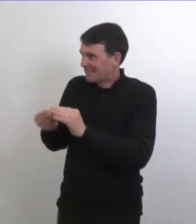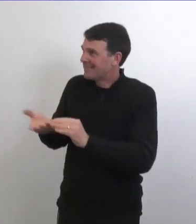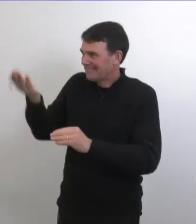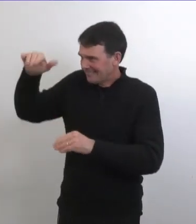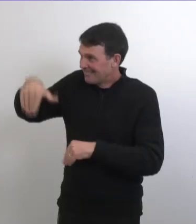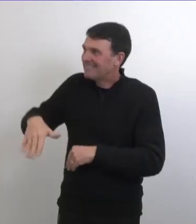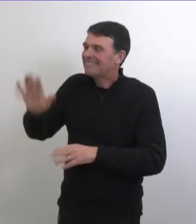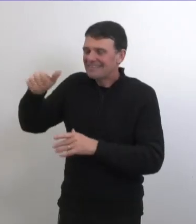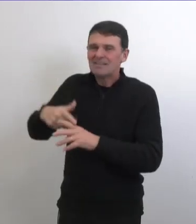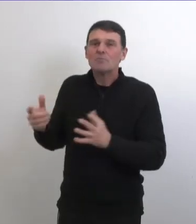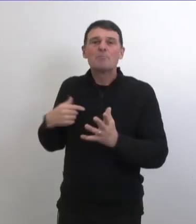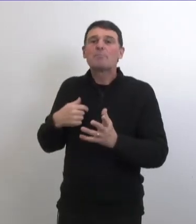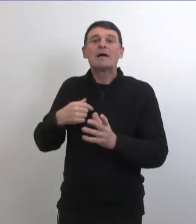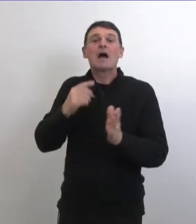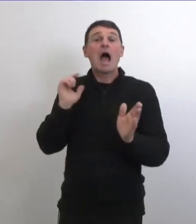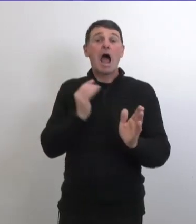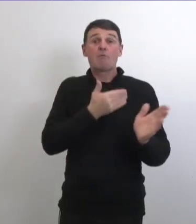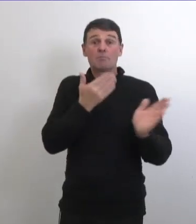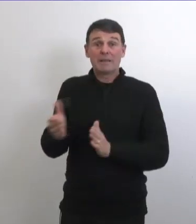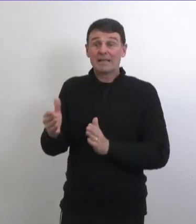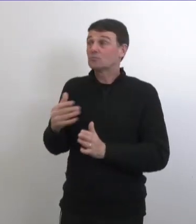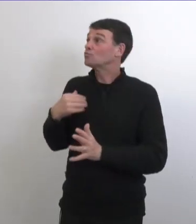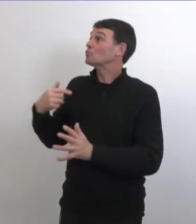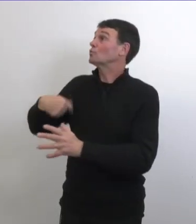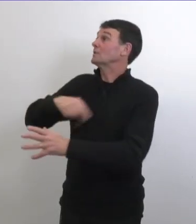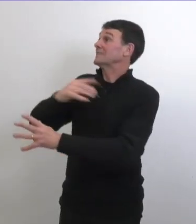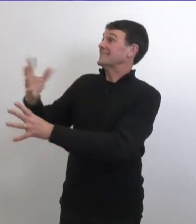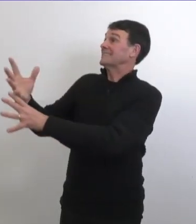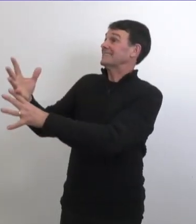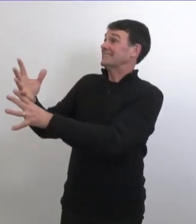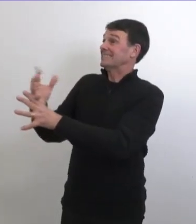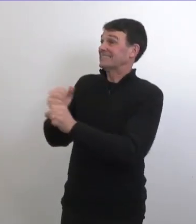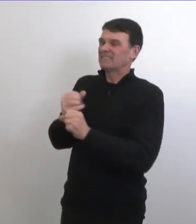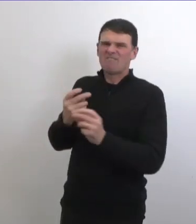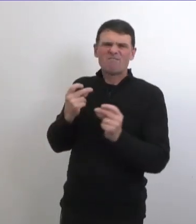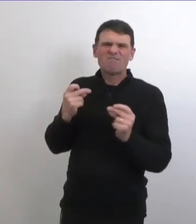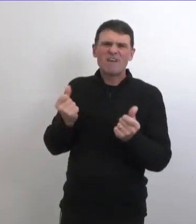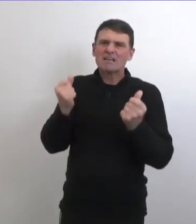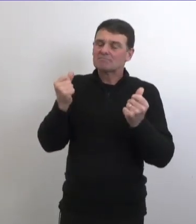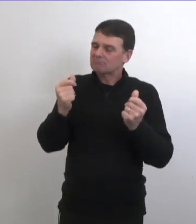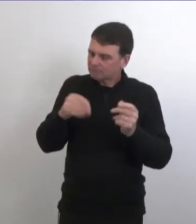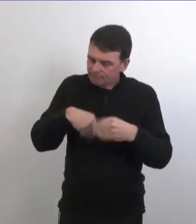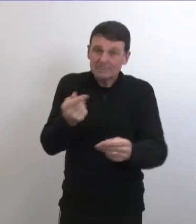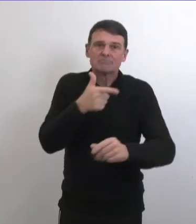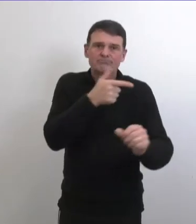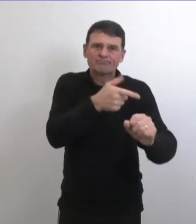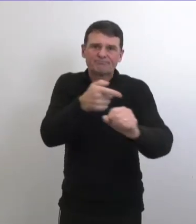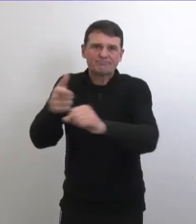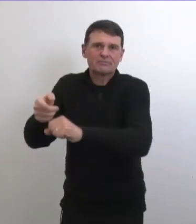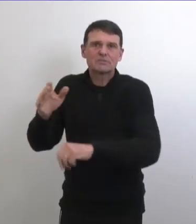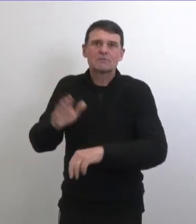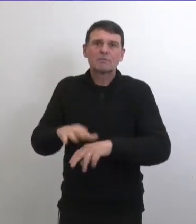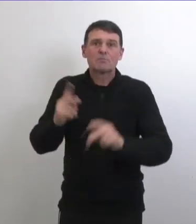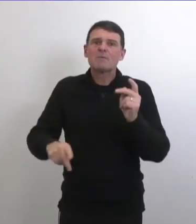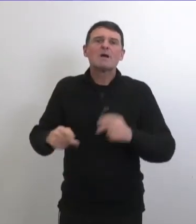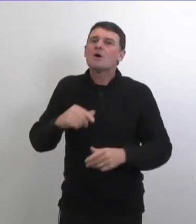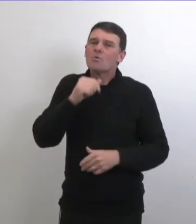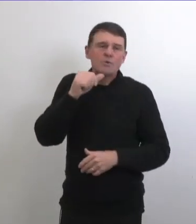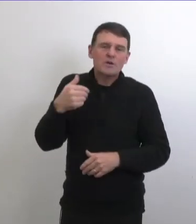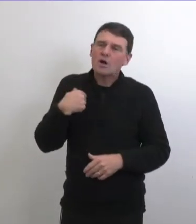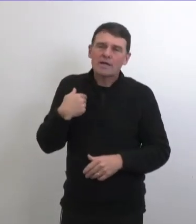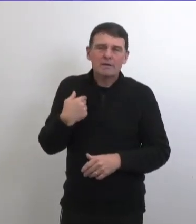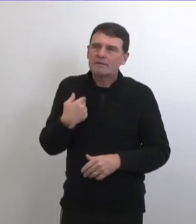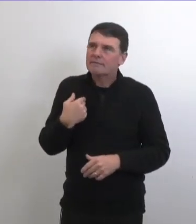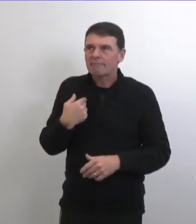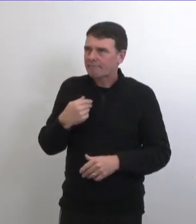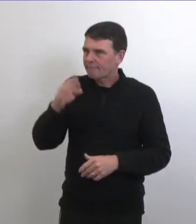change un peu de semaine en semaine mais il ya des plans qui sont en place pour s'assurer que quelle que soit la quantité de vaccins qu'on reçoit on pourra l'utiliser tout